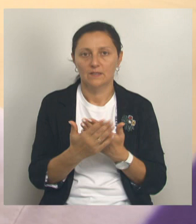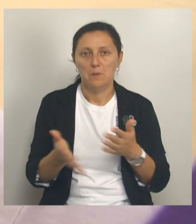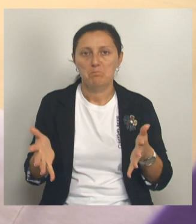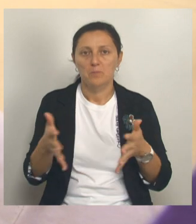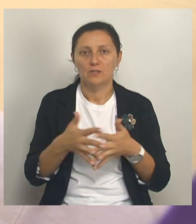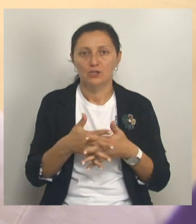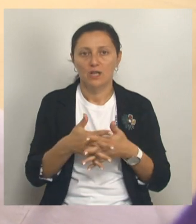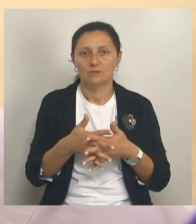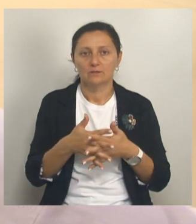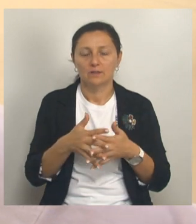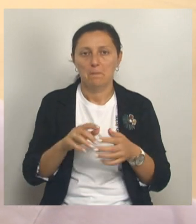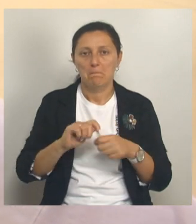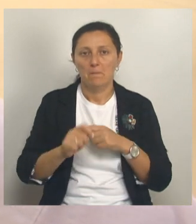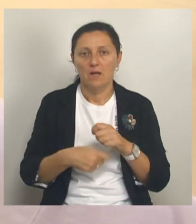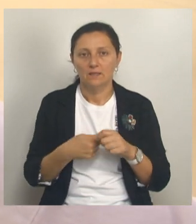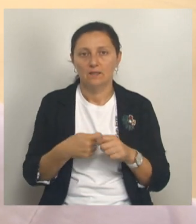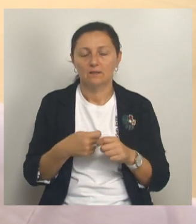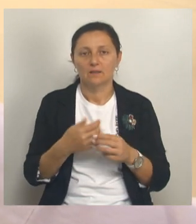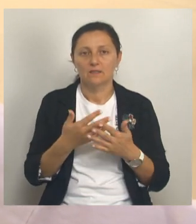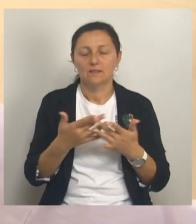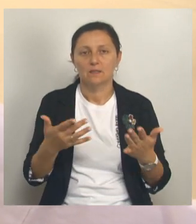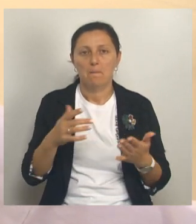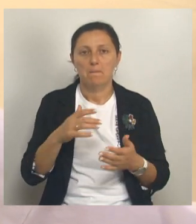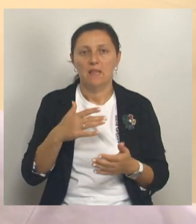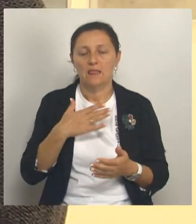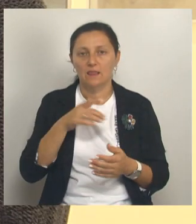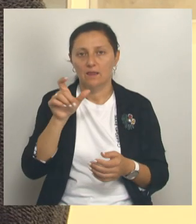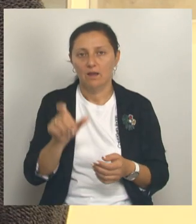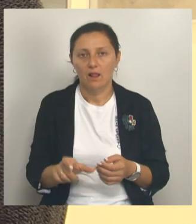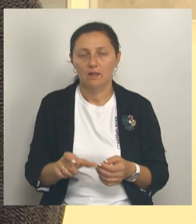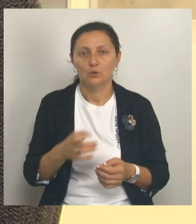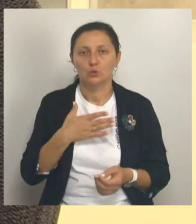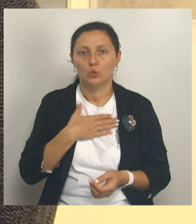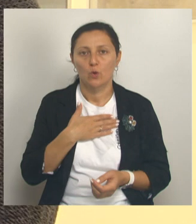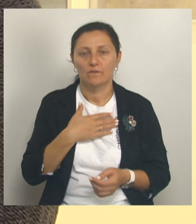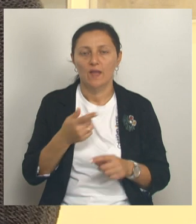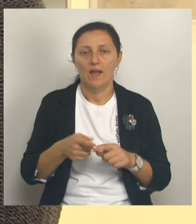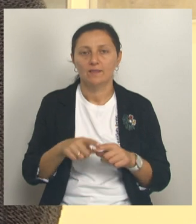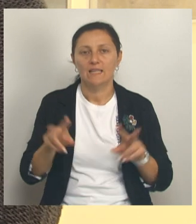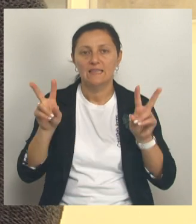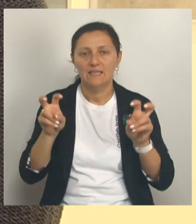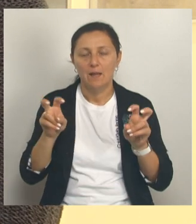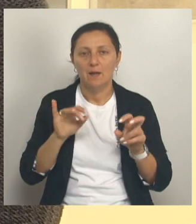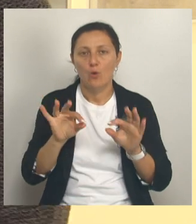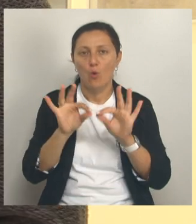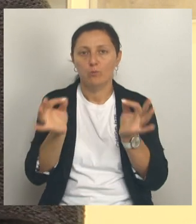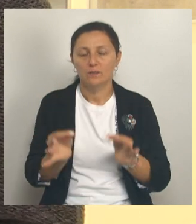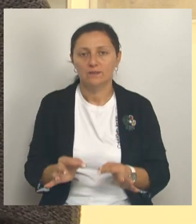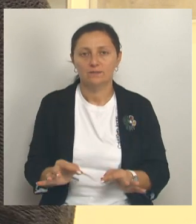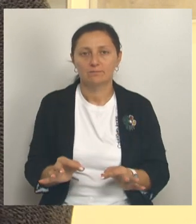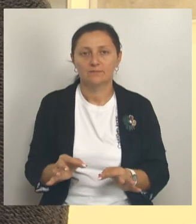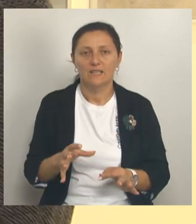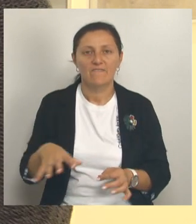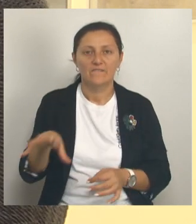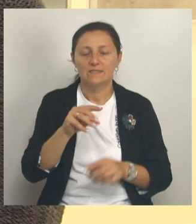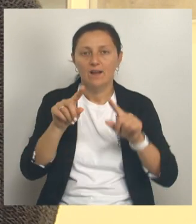мешает материальное тело с духовным, чем-то внутренним. Темы и образы всех